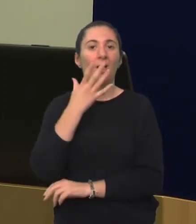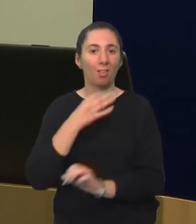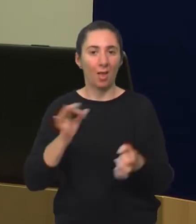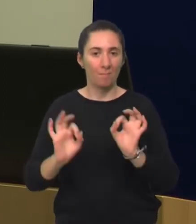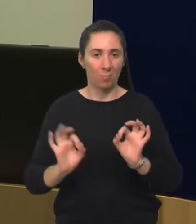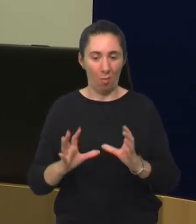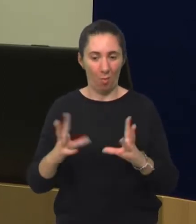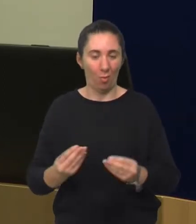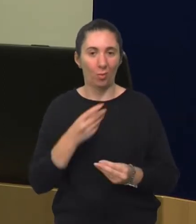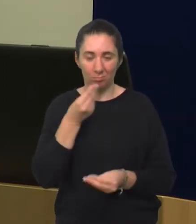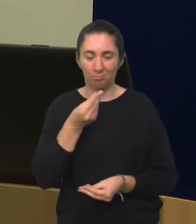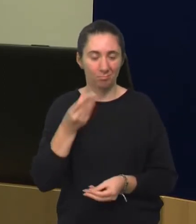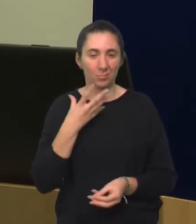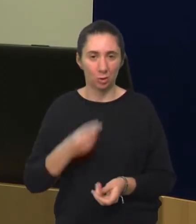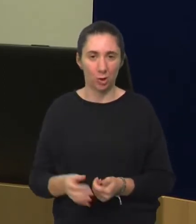organizirano.